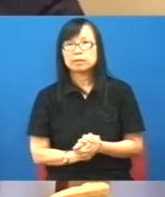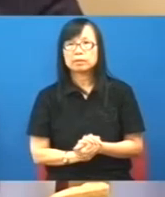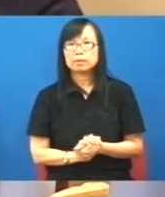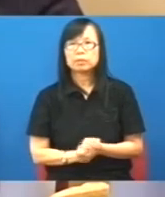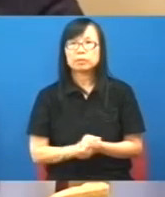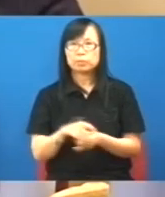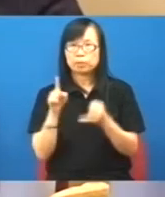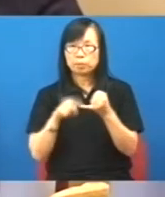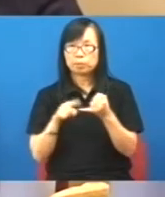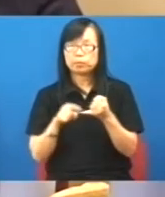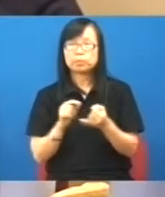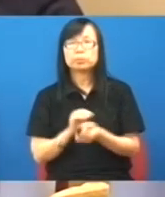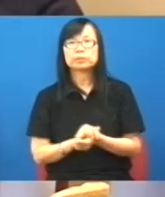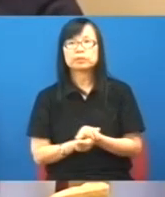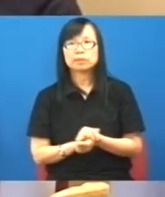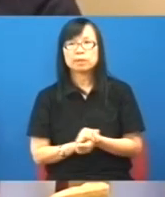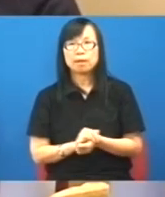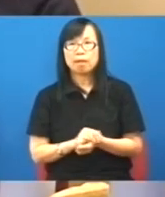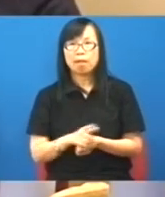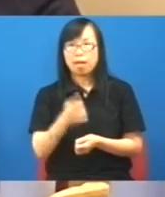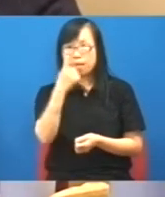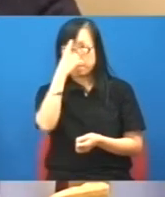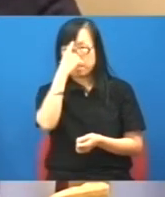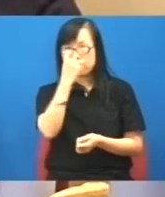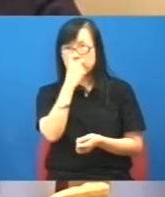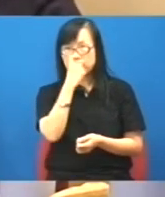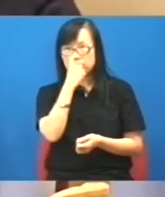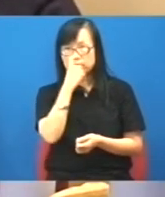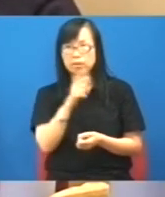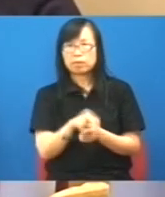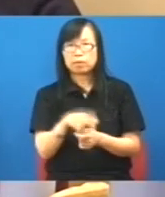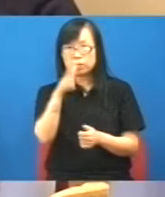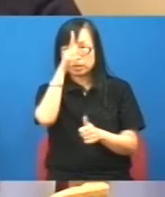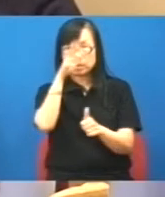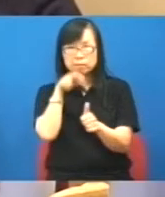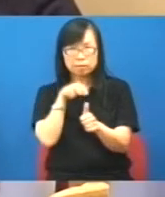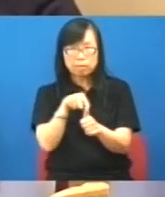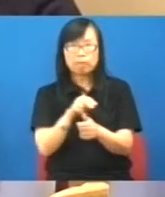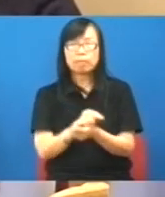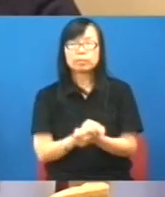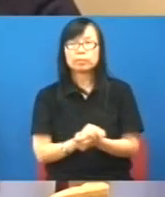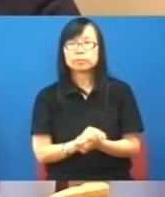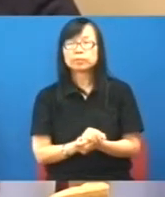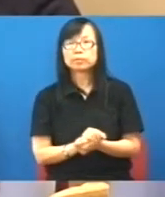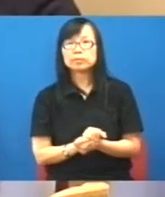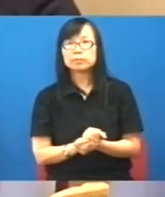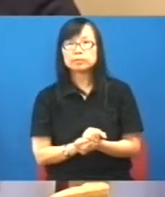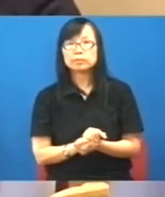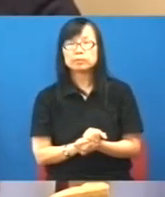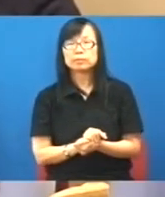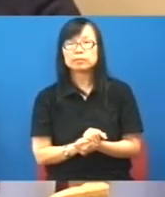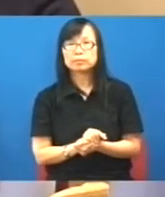到底是不是梁振英這個爛鬼政綱這樣就是